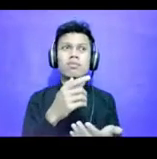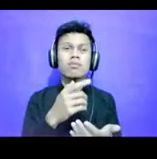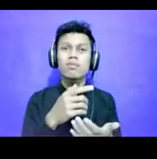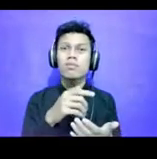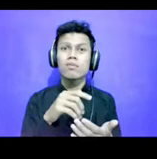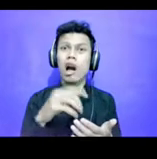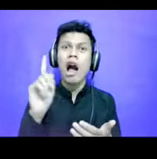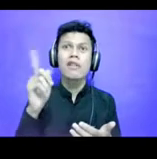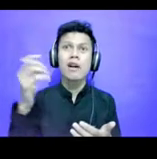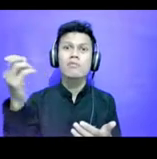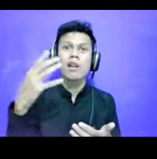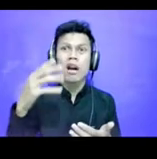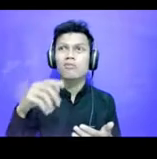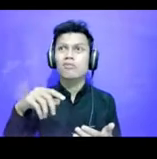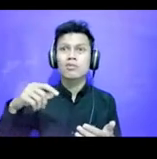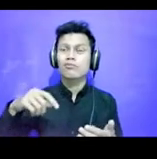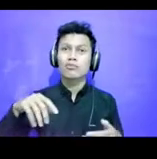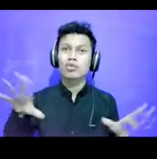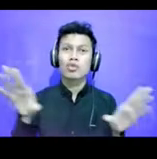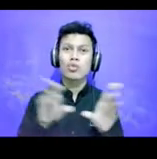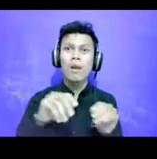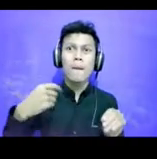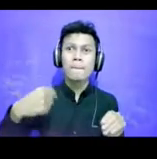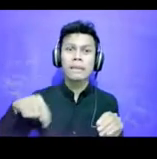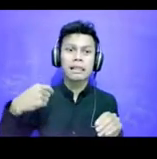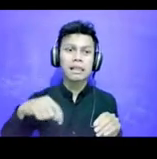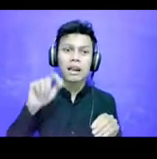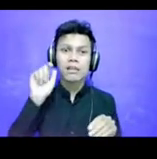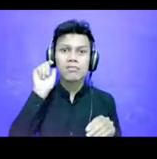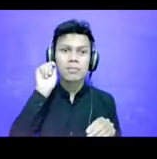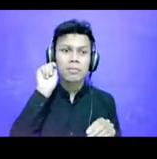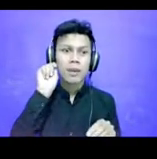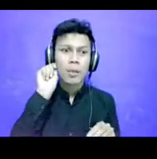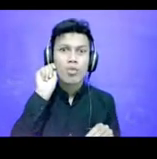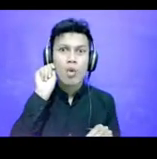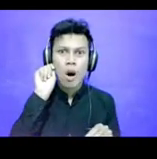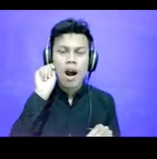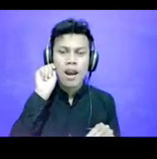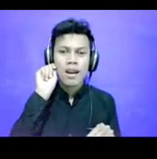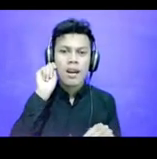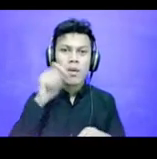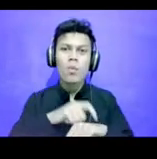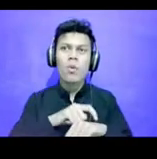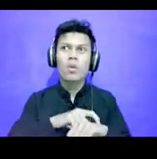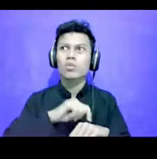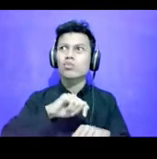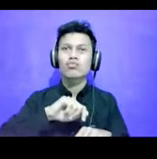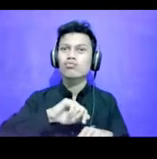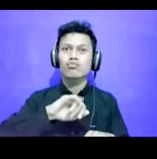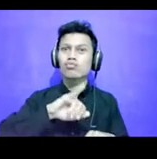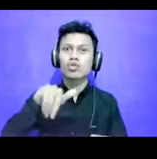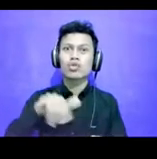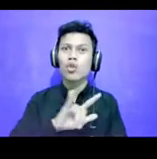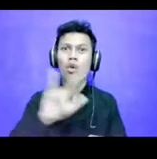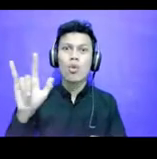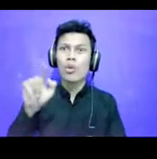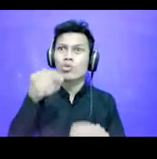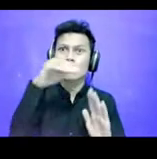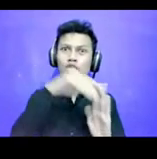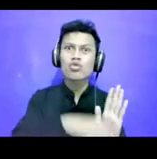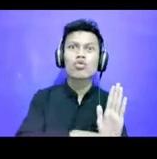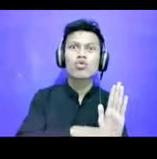Dibilang ada penurunan soal Menteri perempuan di zaman Kabinet Jokowi Yang sekarang tinggal